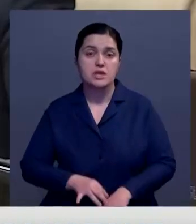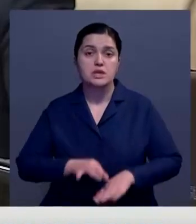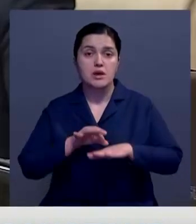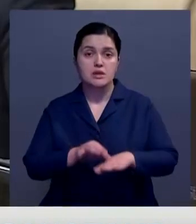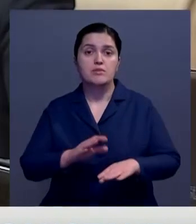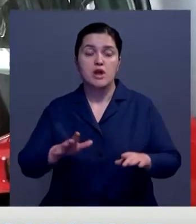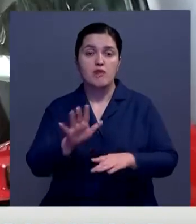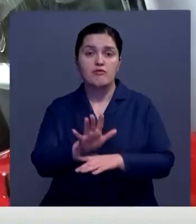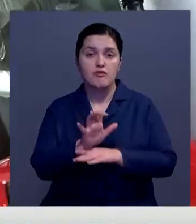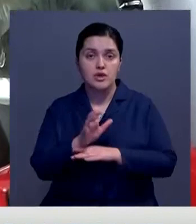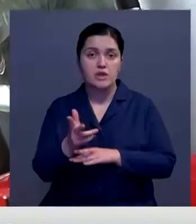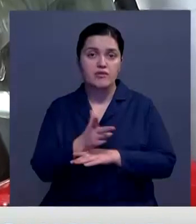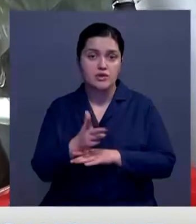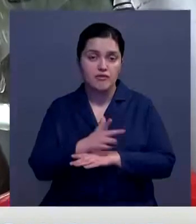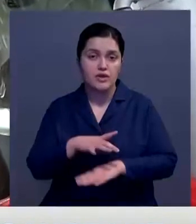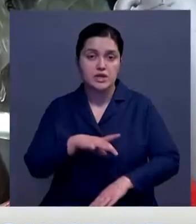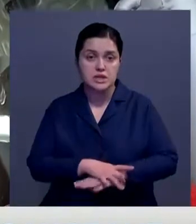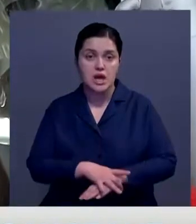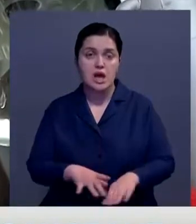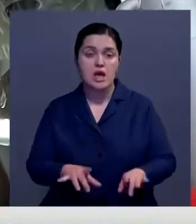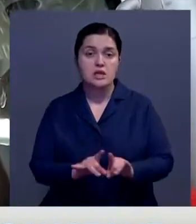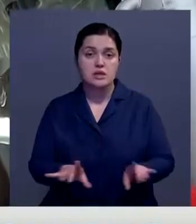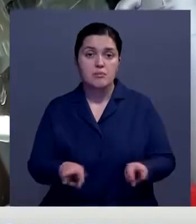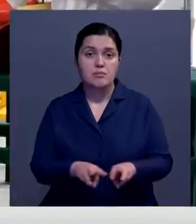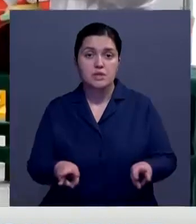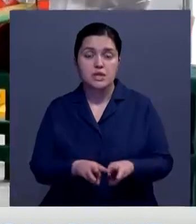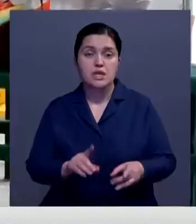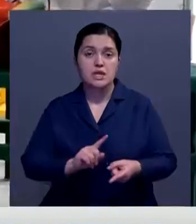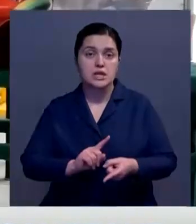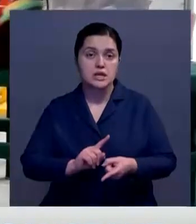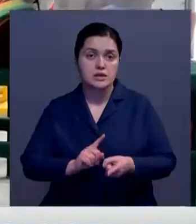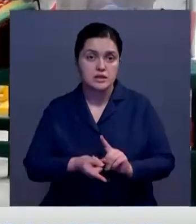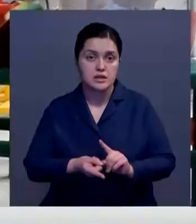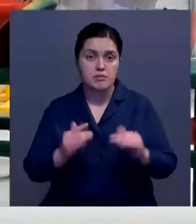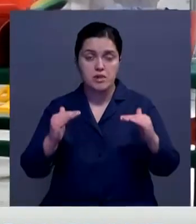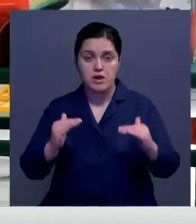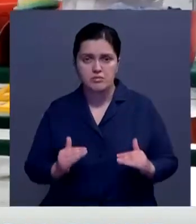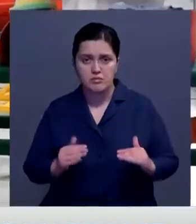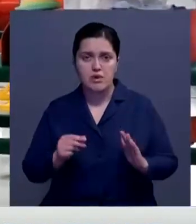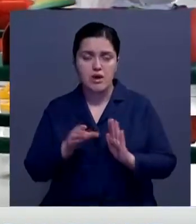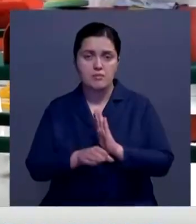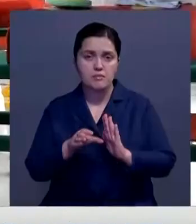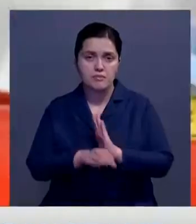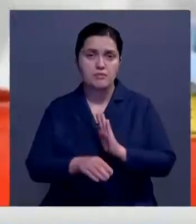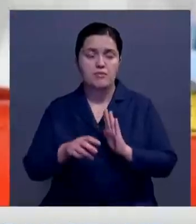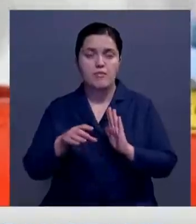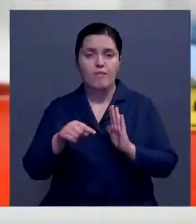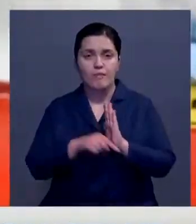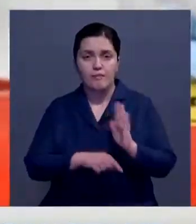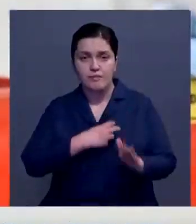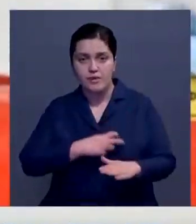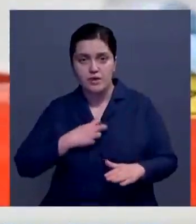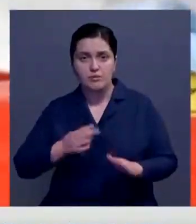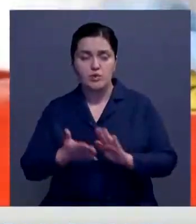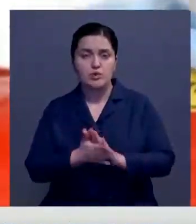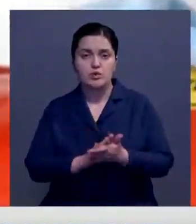процессы будут сопровождаться фото, видеофиксацией. Министр говорит, что это все снизит коррупционные риски, будут созданы